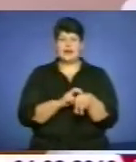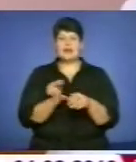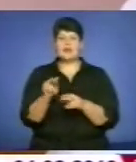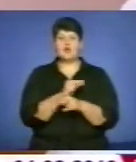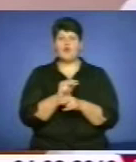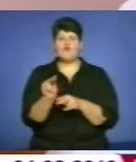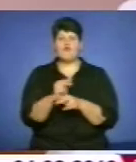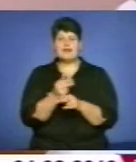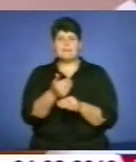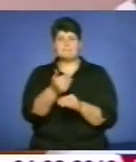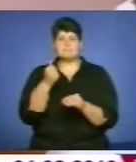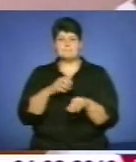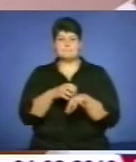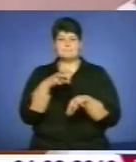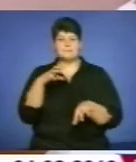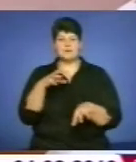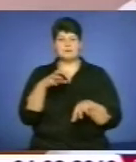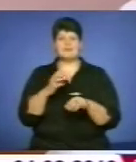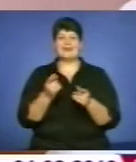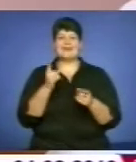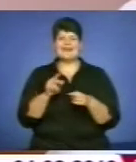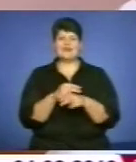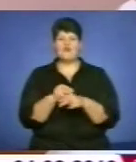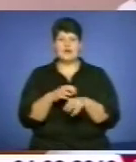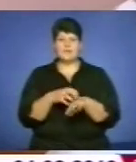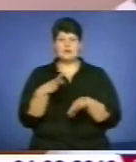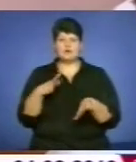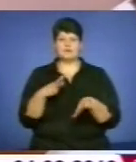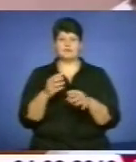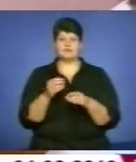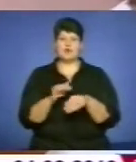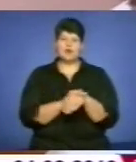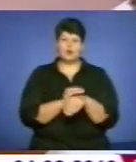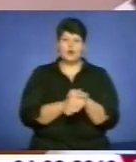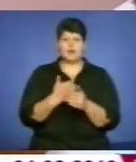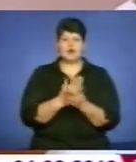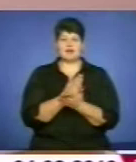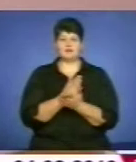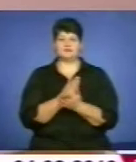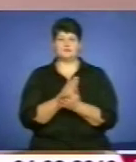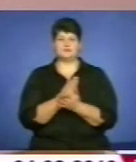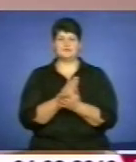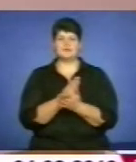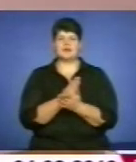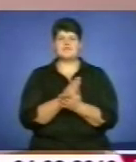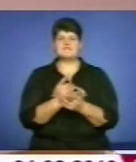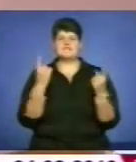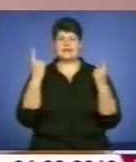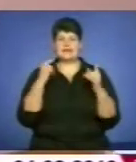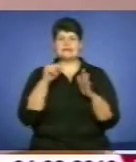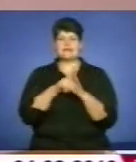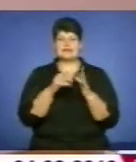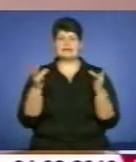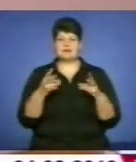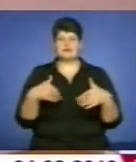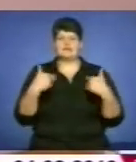і лікування пухлин доброякісних чи злоякісних пухлин молочних залоз. Велике значення потрібно приділяти